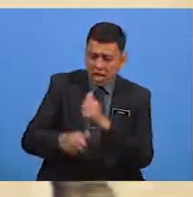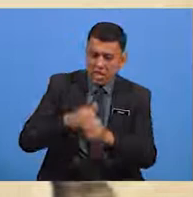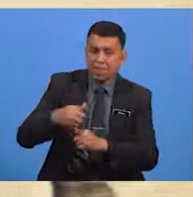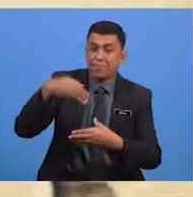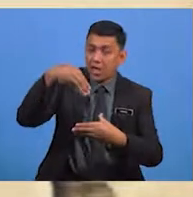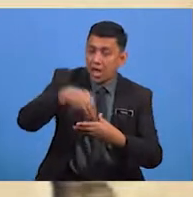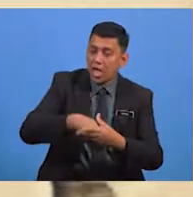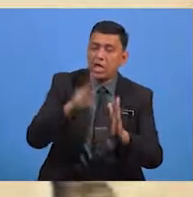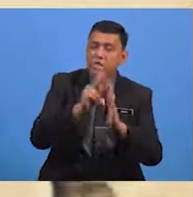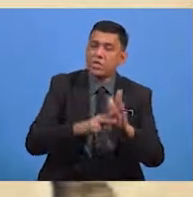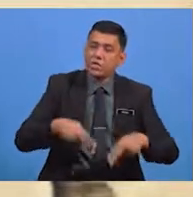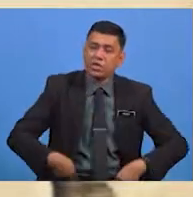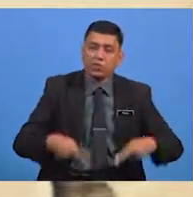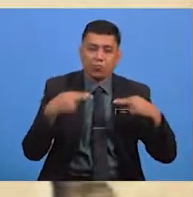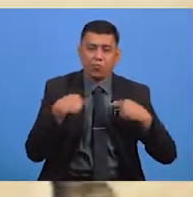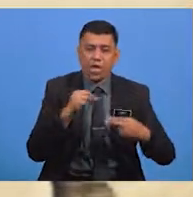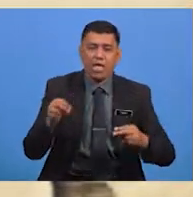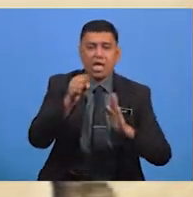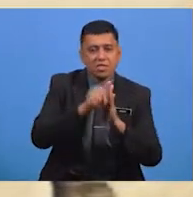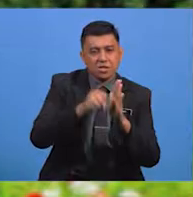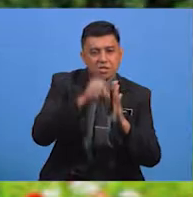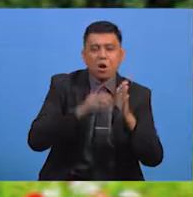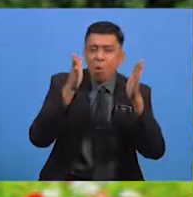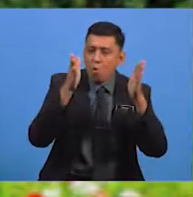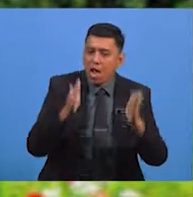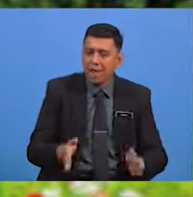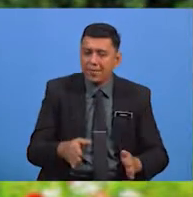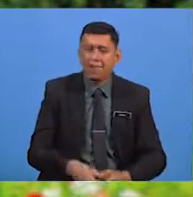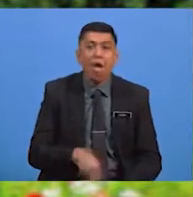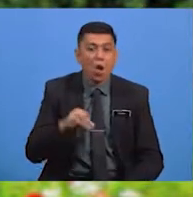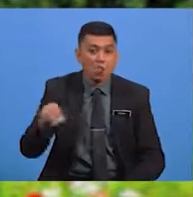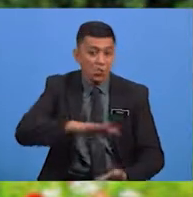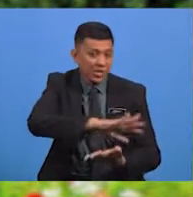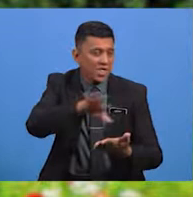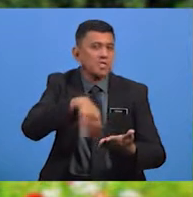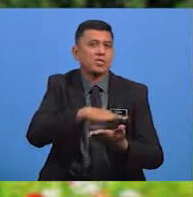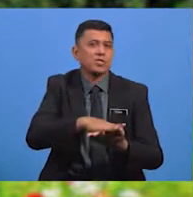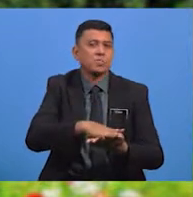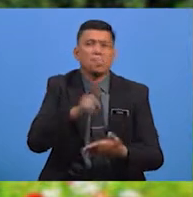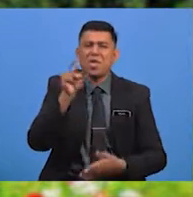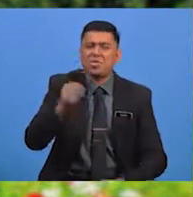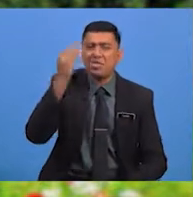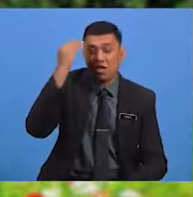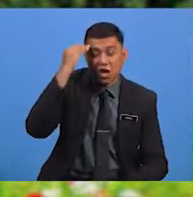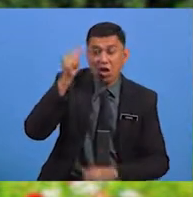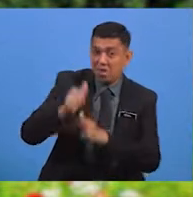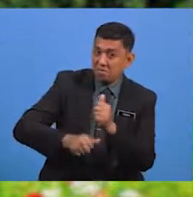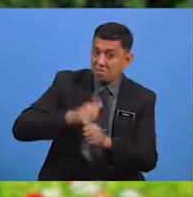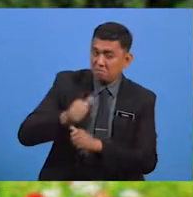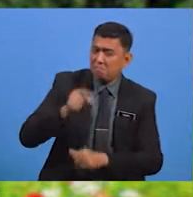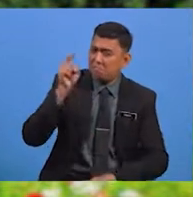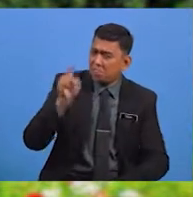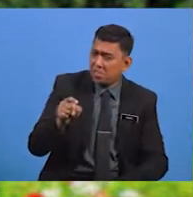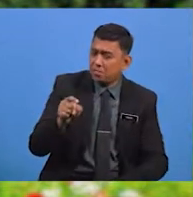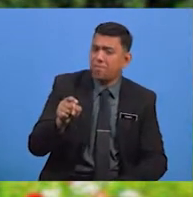Dalam Kehidupan Seseorang Murid Sekalian Tentu Tahu Adab Ialah Perkara Yang